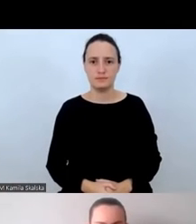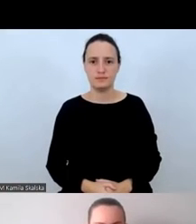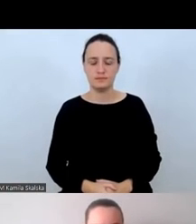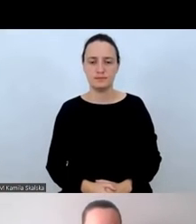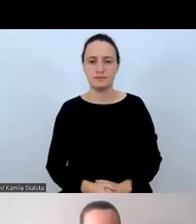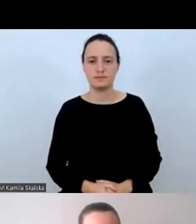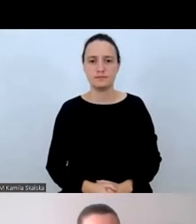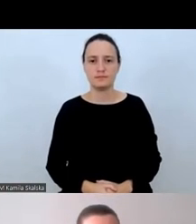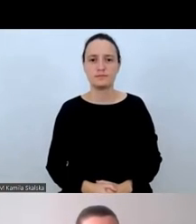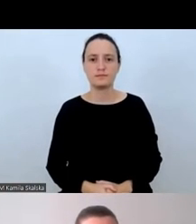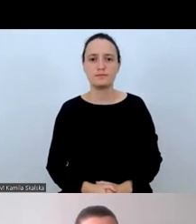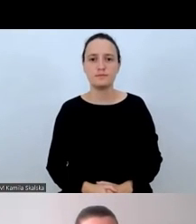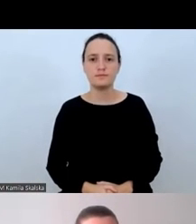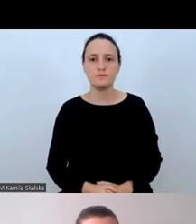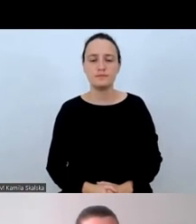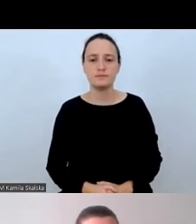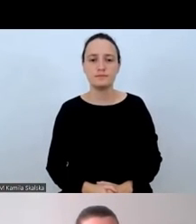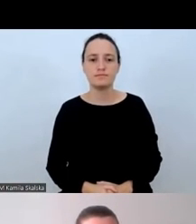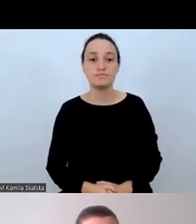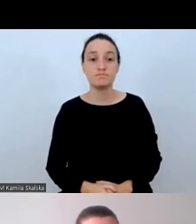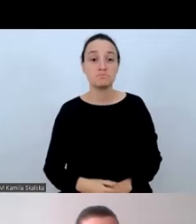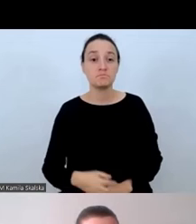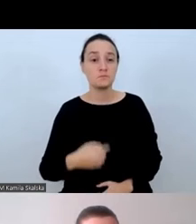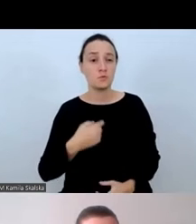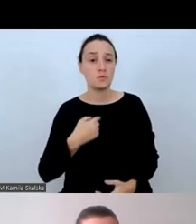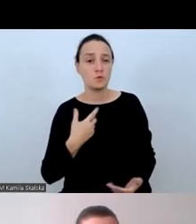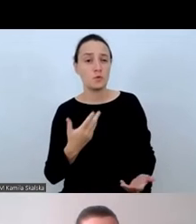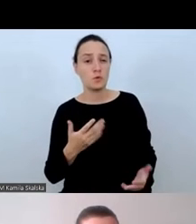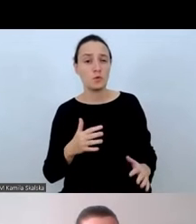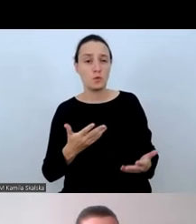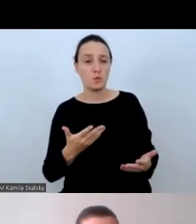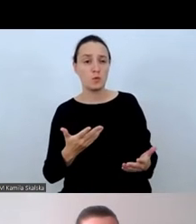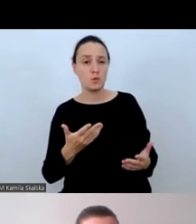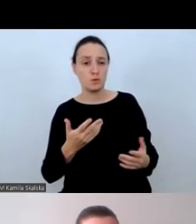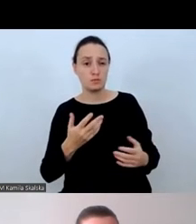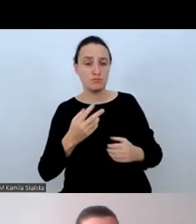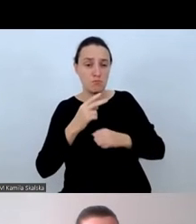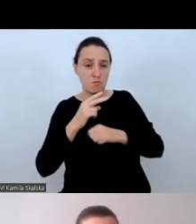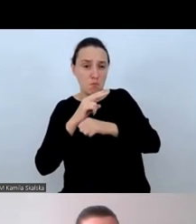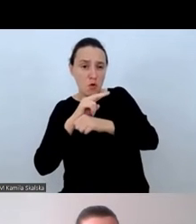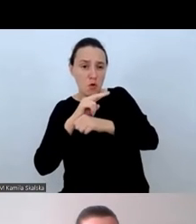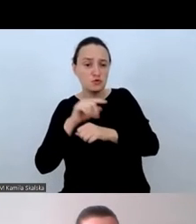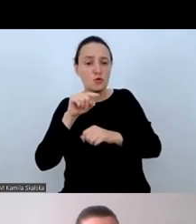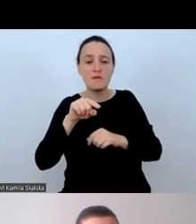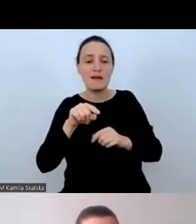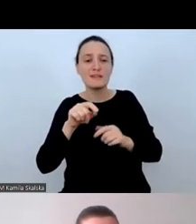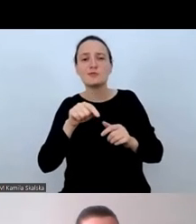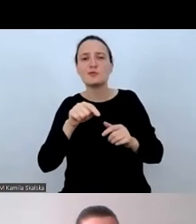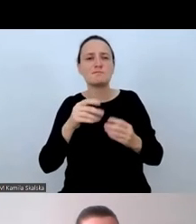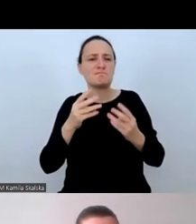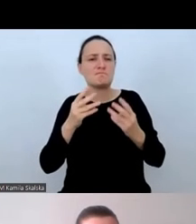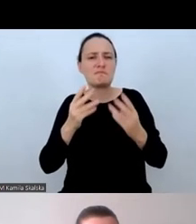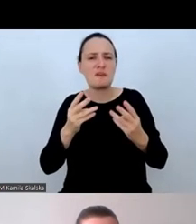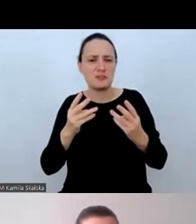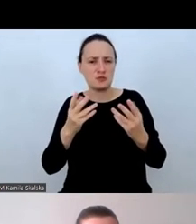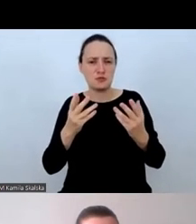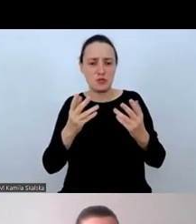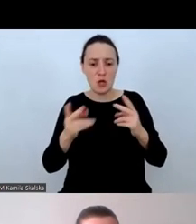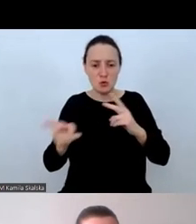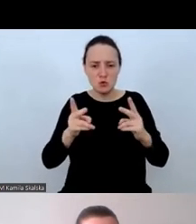Wskazujemy na to, że monitorowanie, obserwowanie jest w samym sercu tłumaczenia. I stąd chcieliśmy spojrzeć